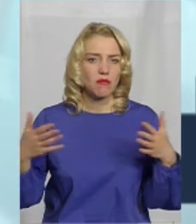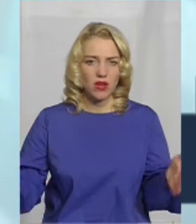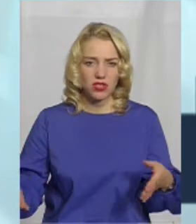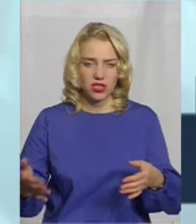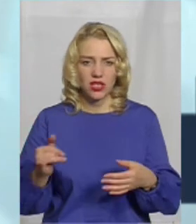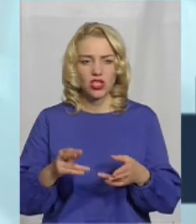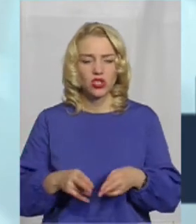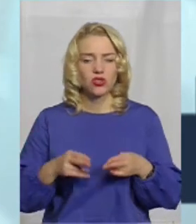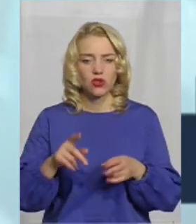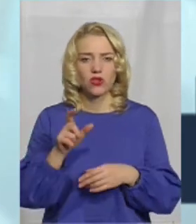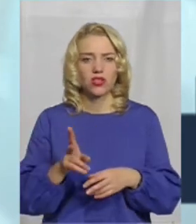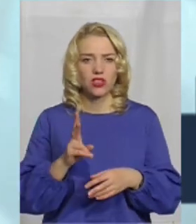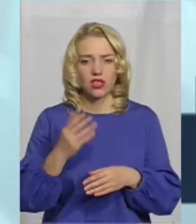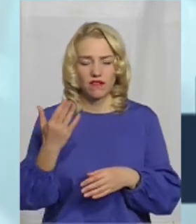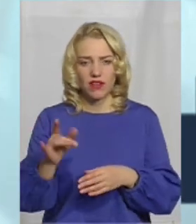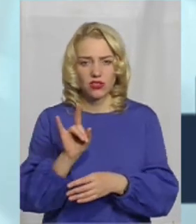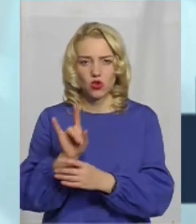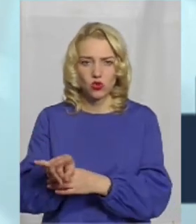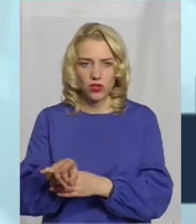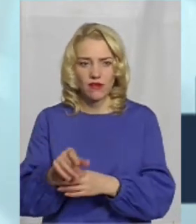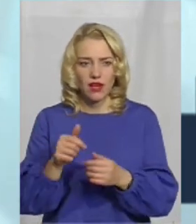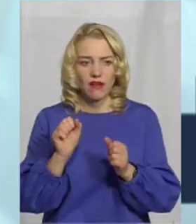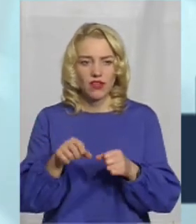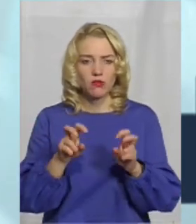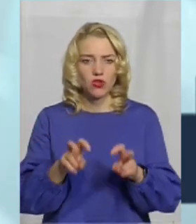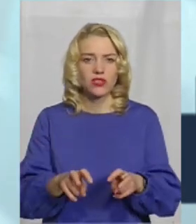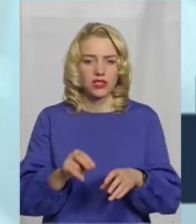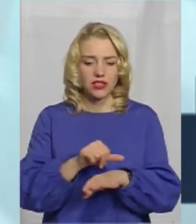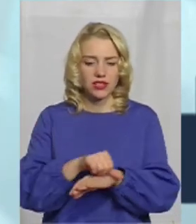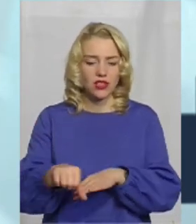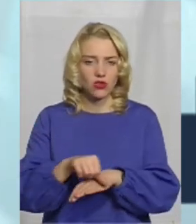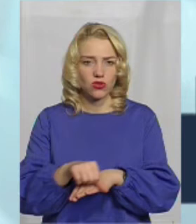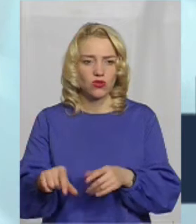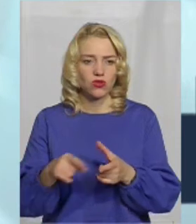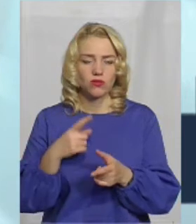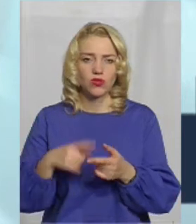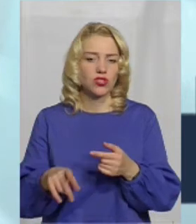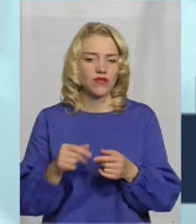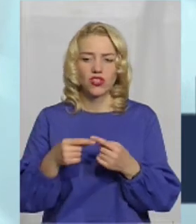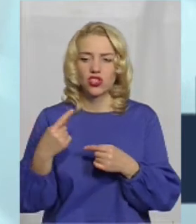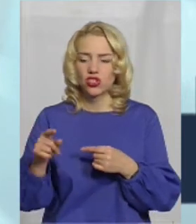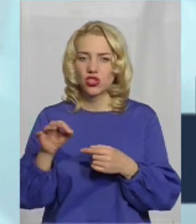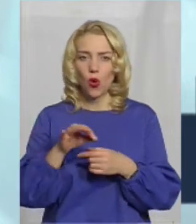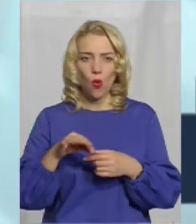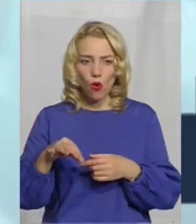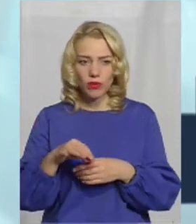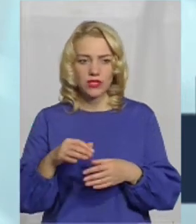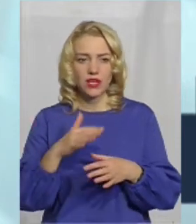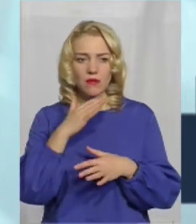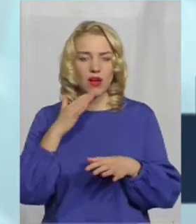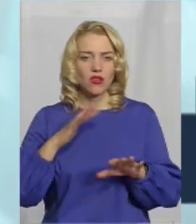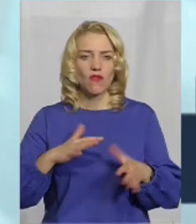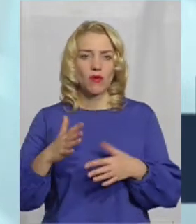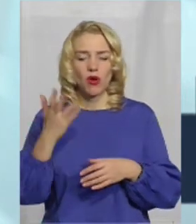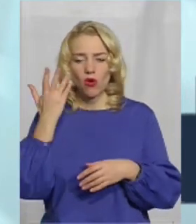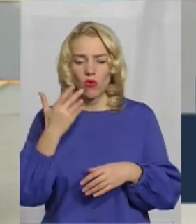злочинець, який вас ошукав, він може сидіти навіть за кордоном, або в іншій області. І дуже багато випадків,